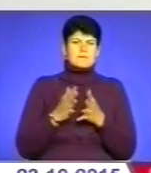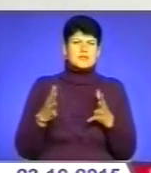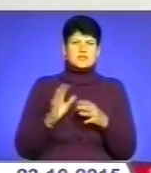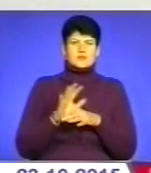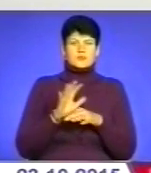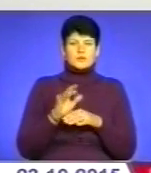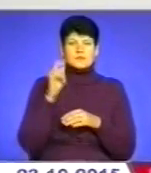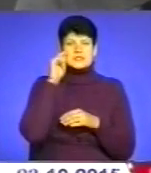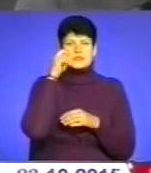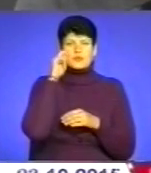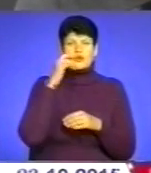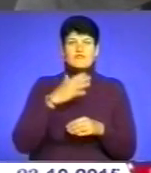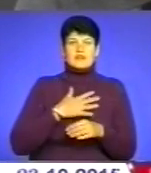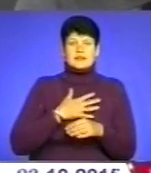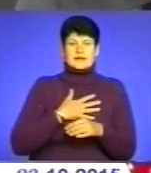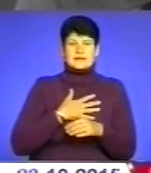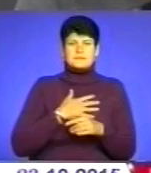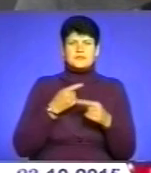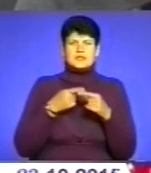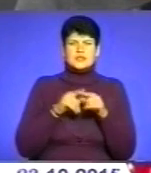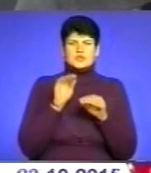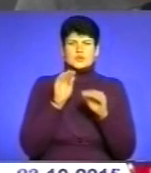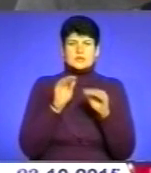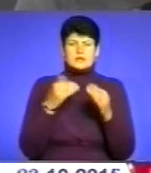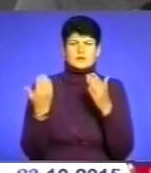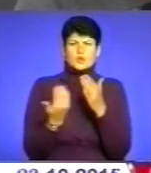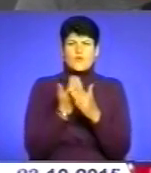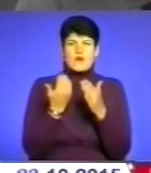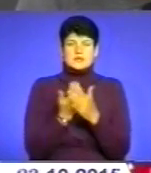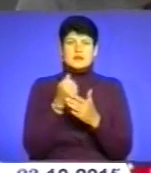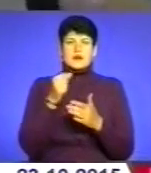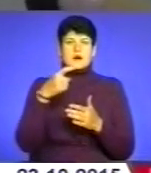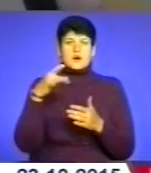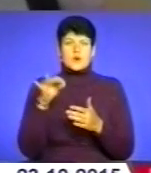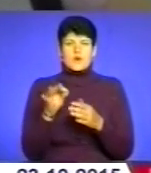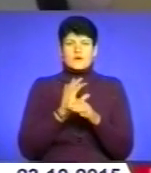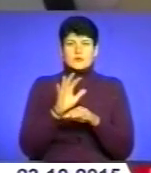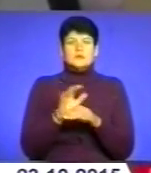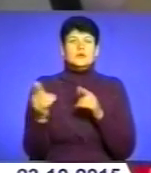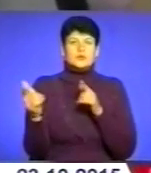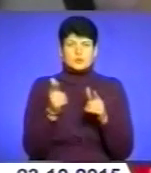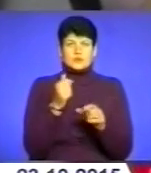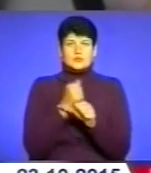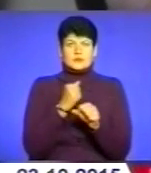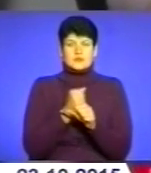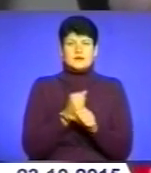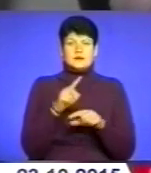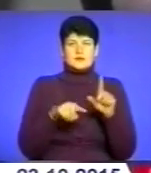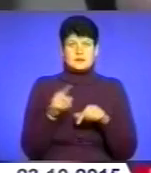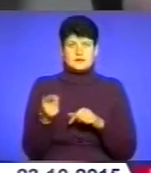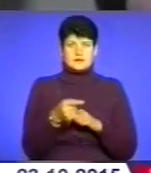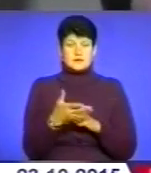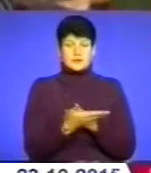цибулі у Канаді. Технічне оснащення, інновації та агровиробництво готовий запустити у рідному Тернополі.